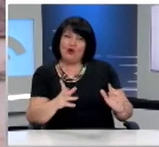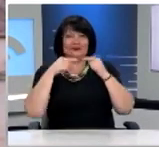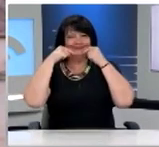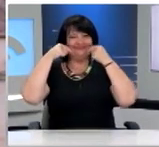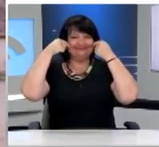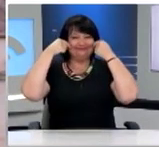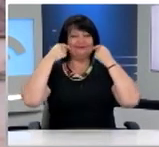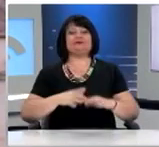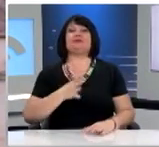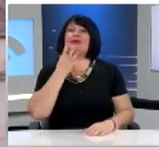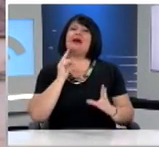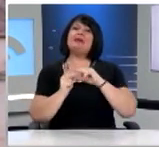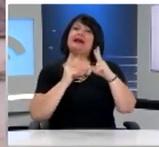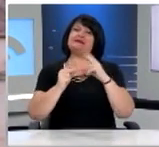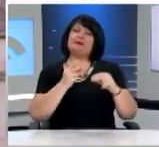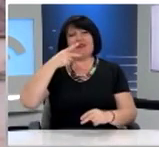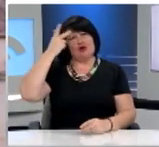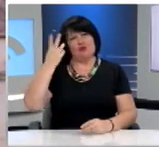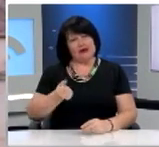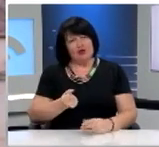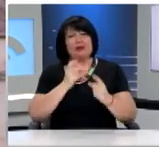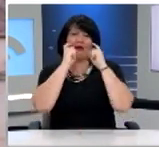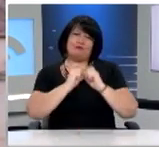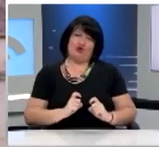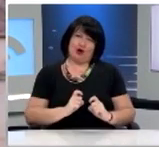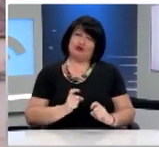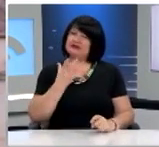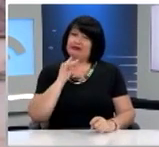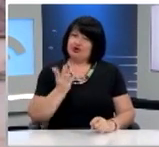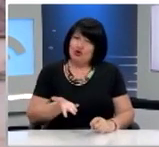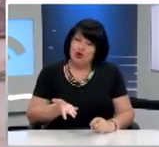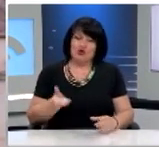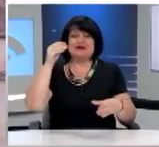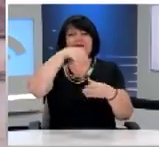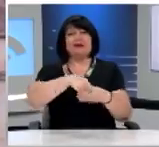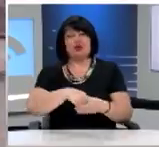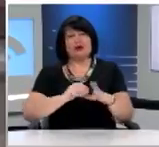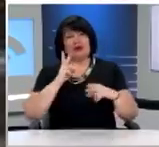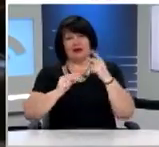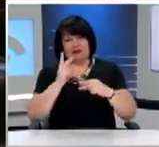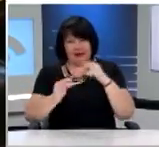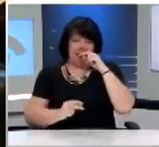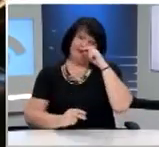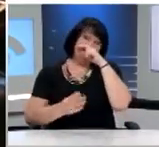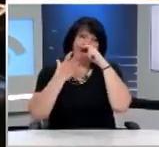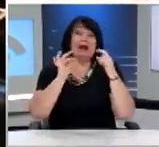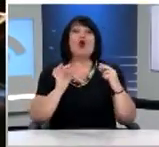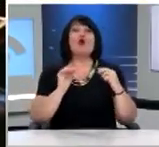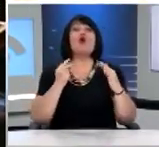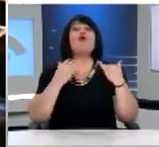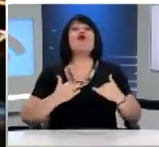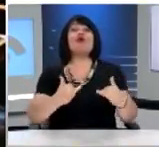για δικαιώματα και υποχρεώσεις Επειδή μιλήσαμε για συμμετοχή Επειδή η Βουλή των